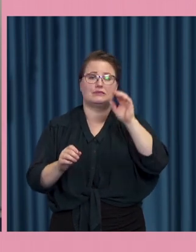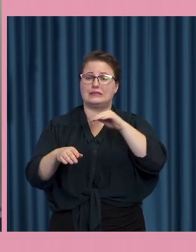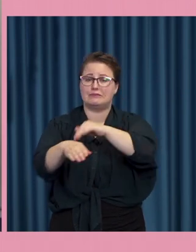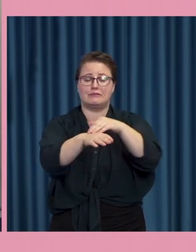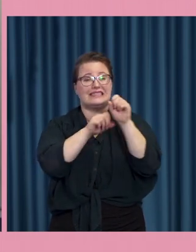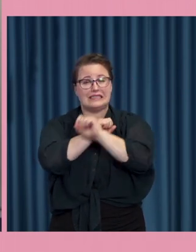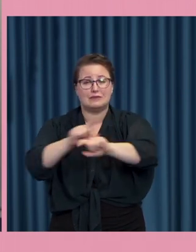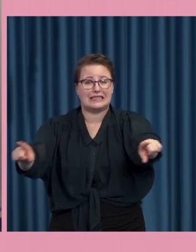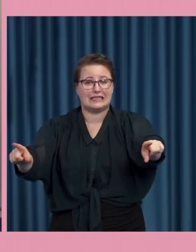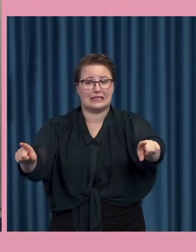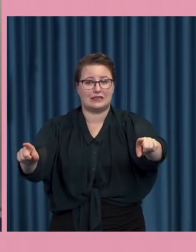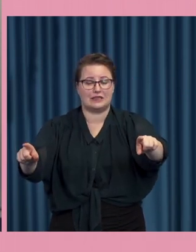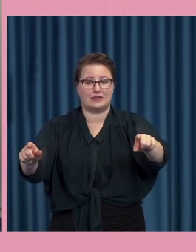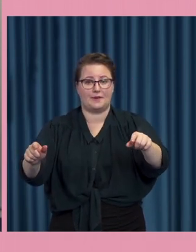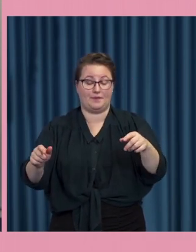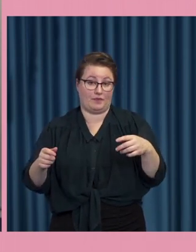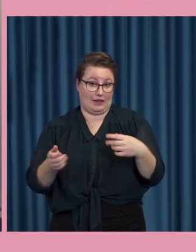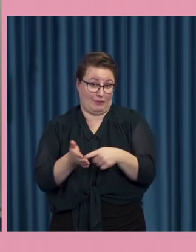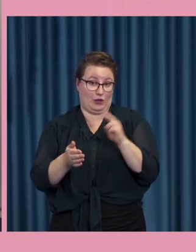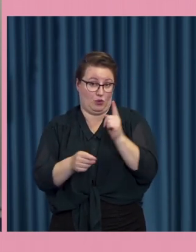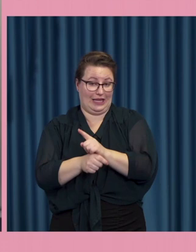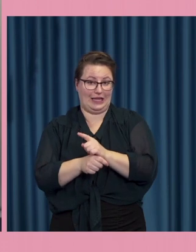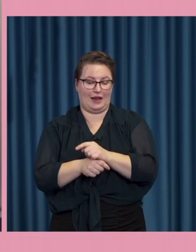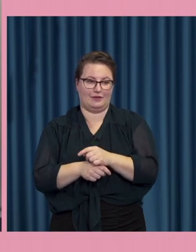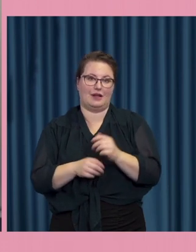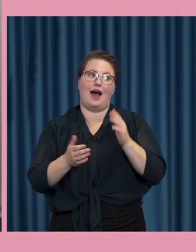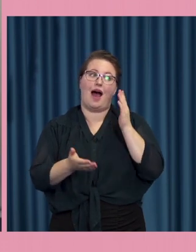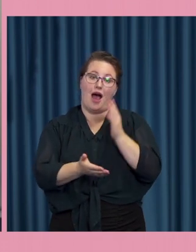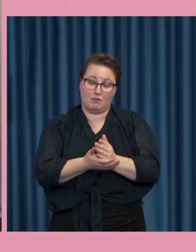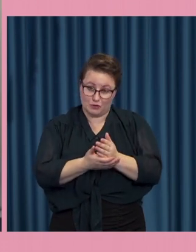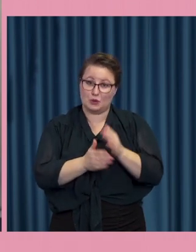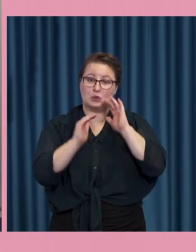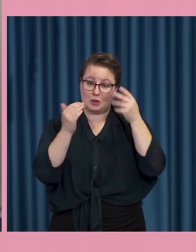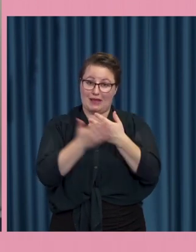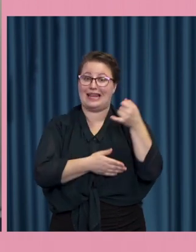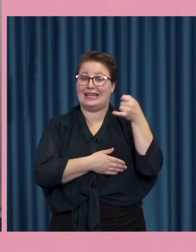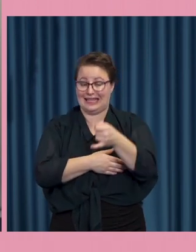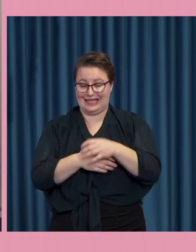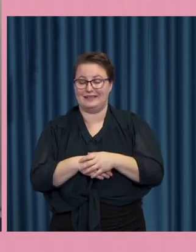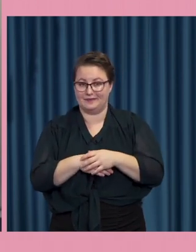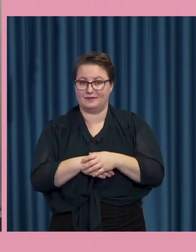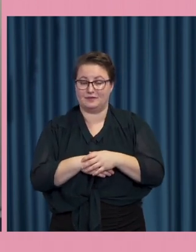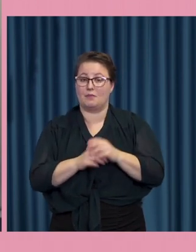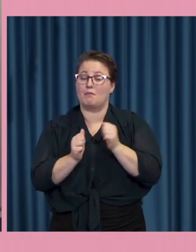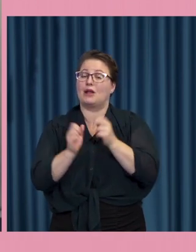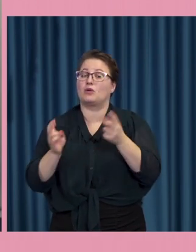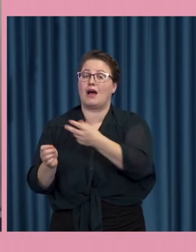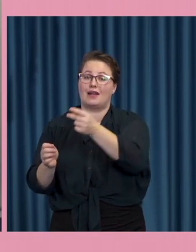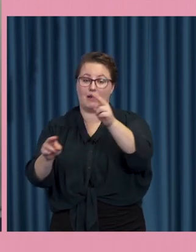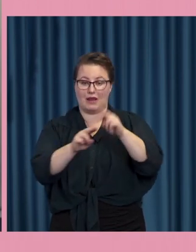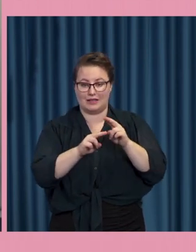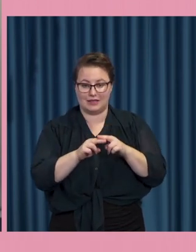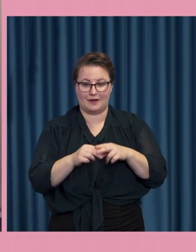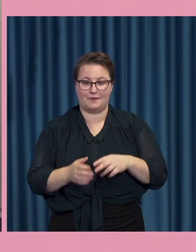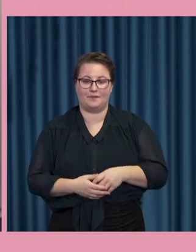i på inte minst sociala medier men och allra